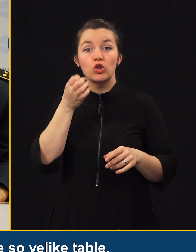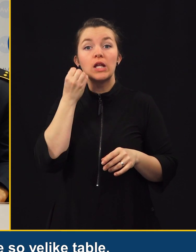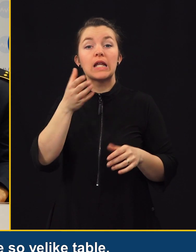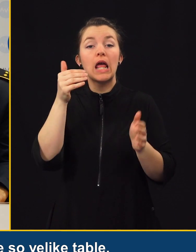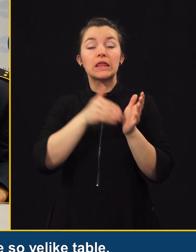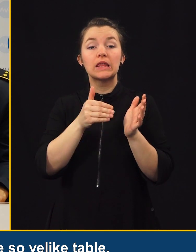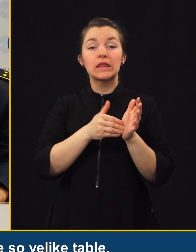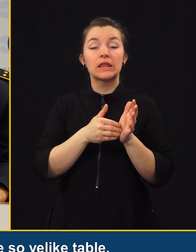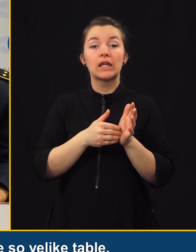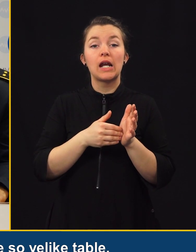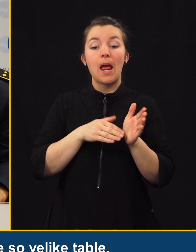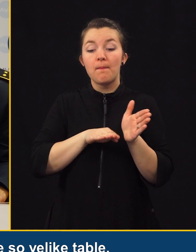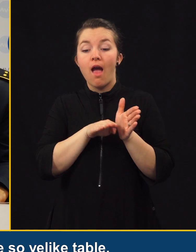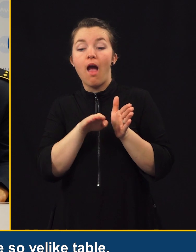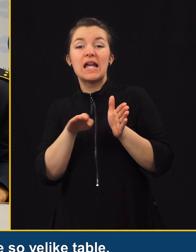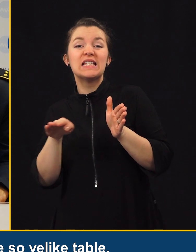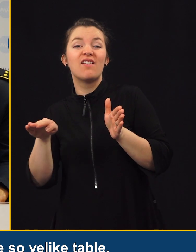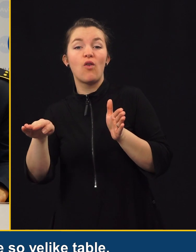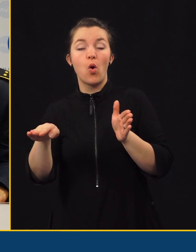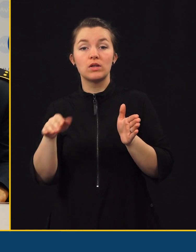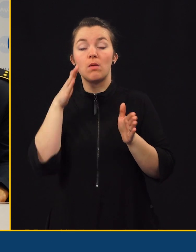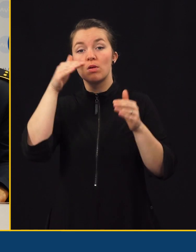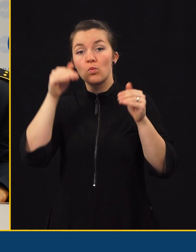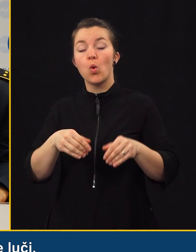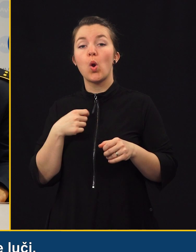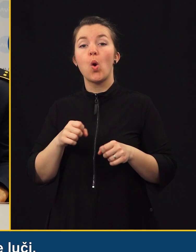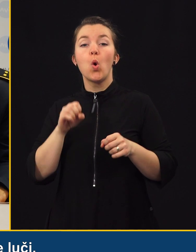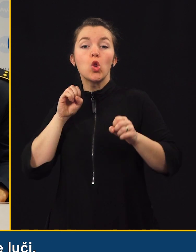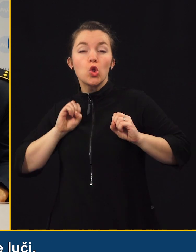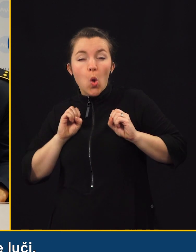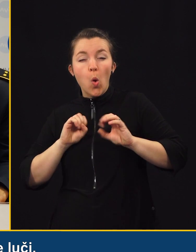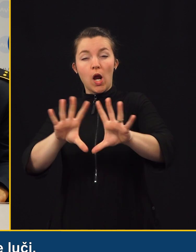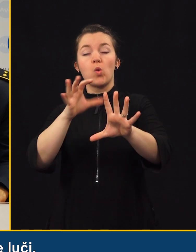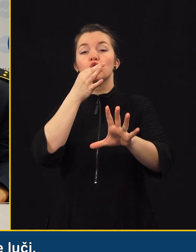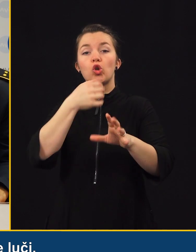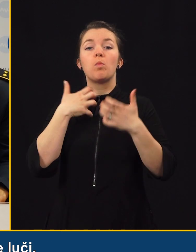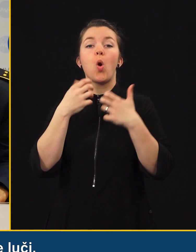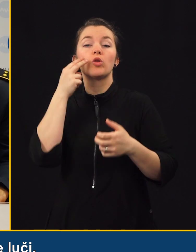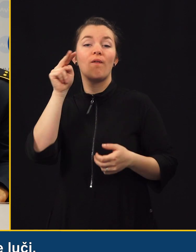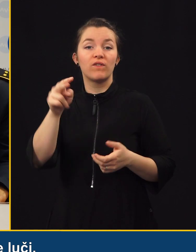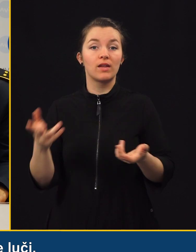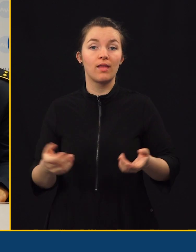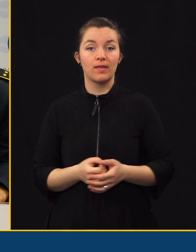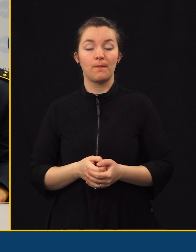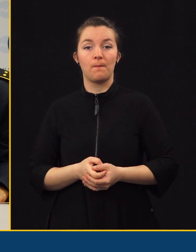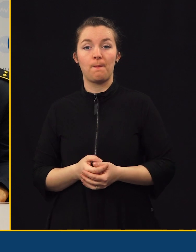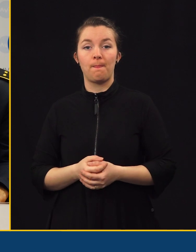kdaj je treba zapeljati na izvoz. Bi mogel vključiti dolge luči, če bi hotel videti.